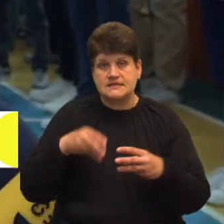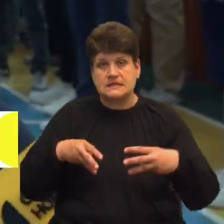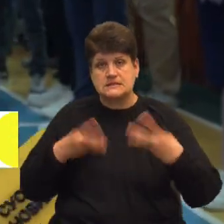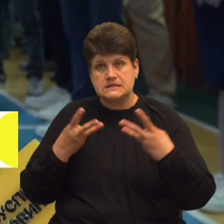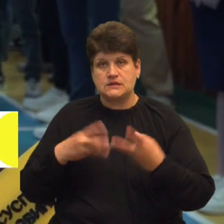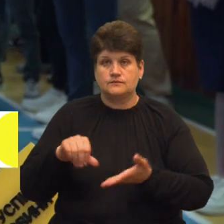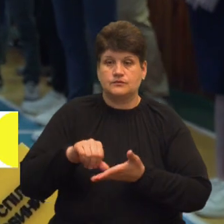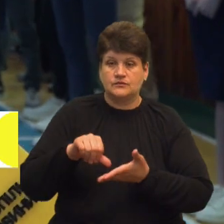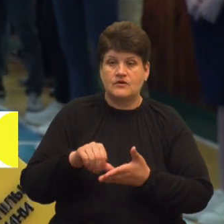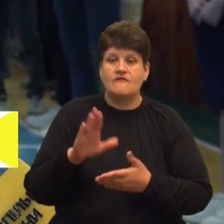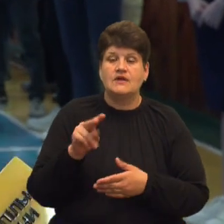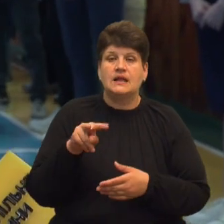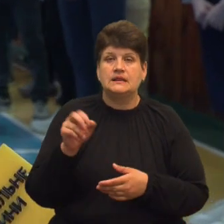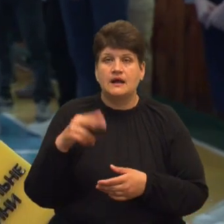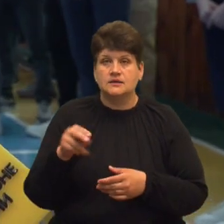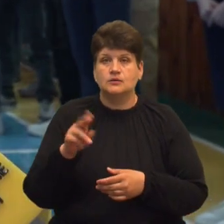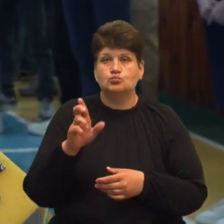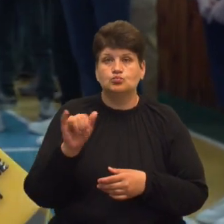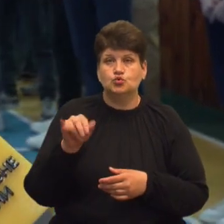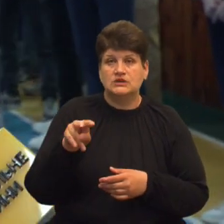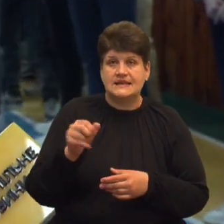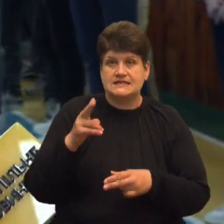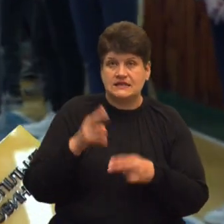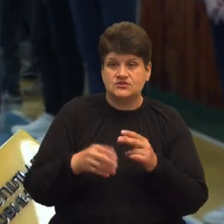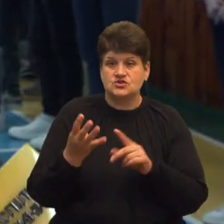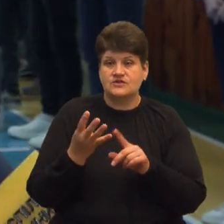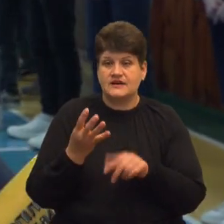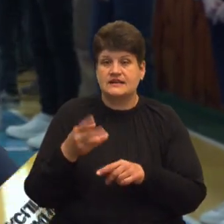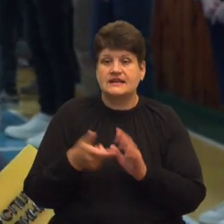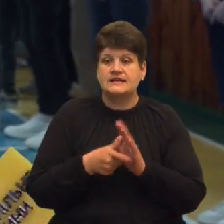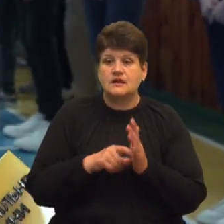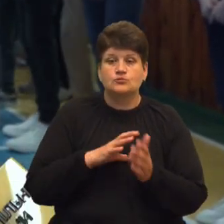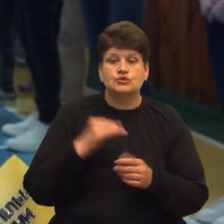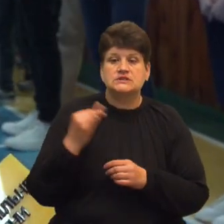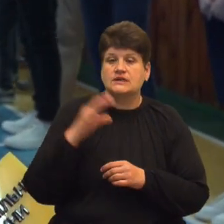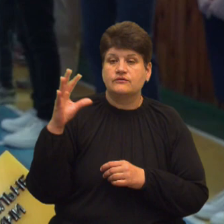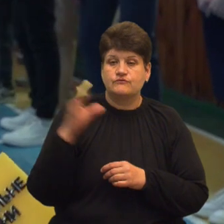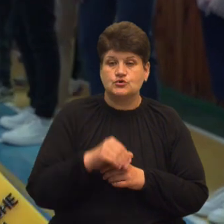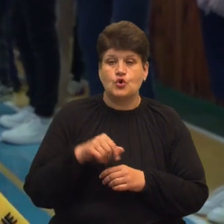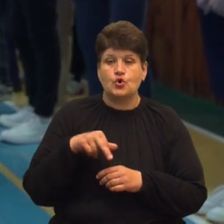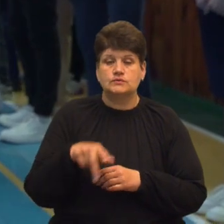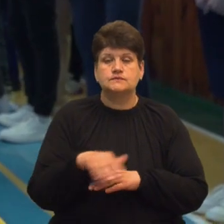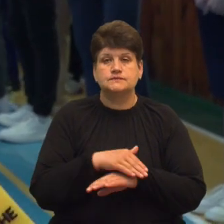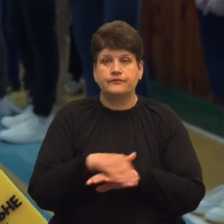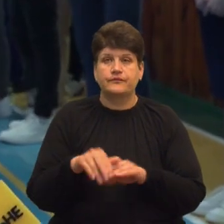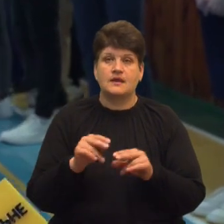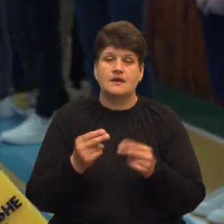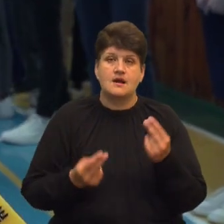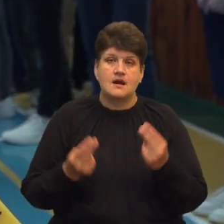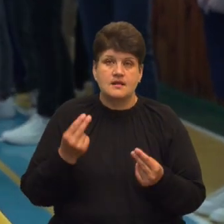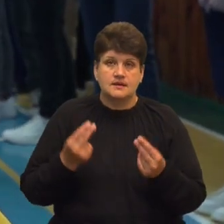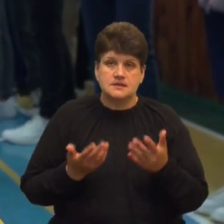Влад Була закінчив четвертий клас. Було все цікаво, ми ходили на двір, гралися,